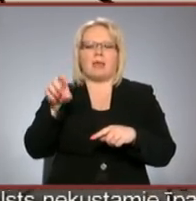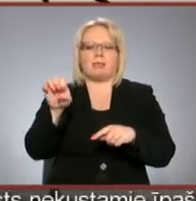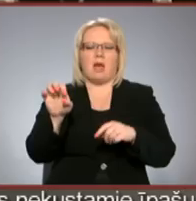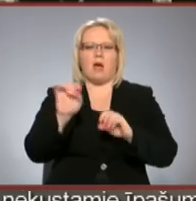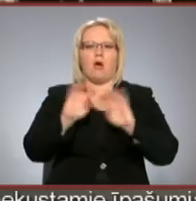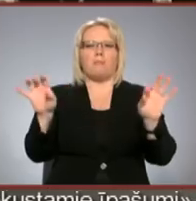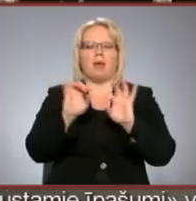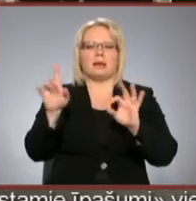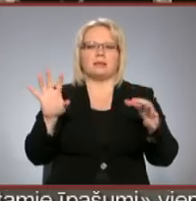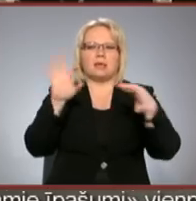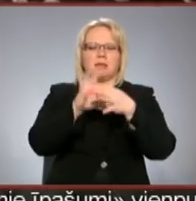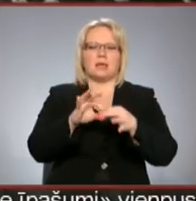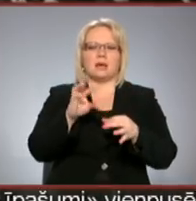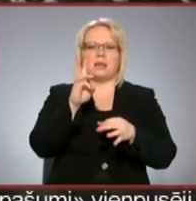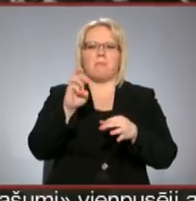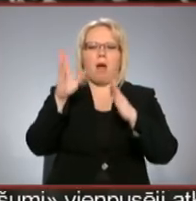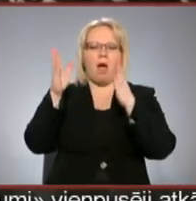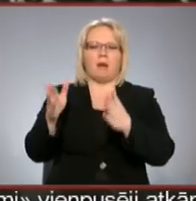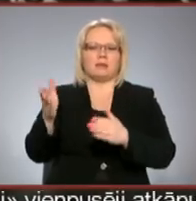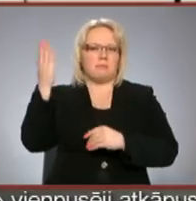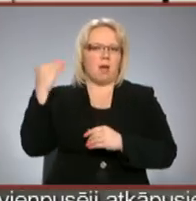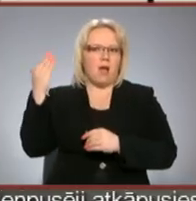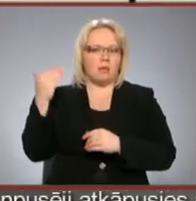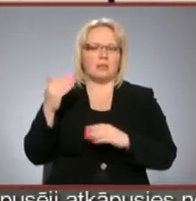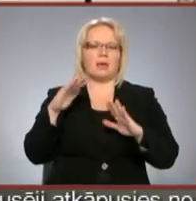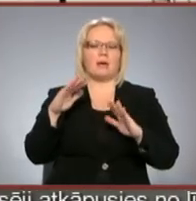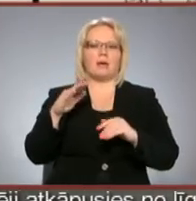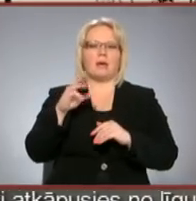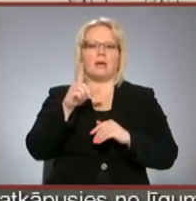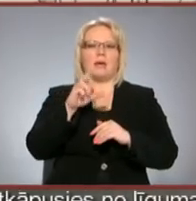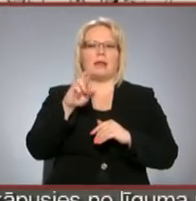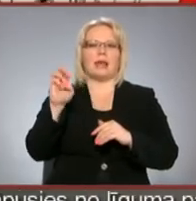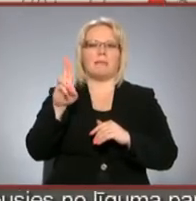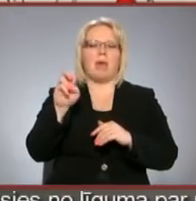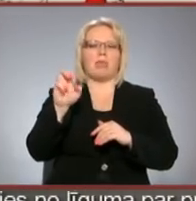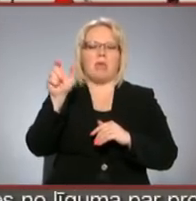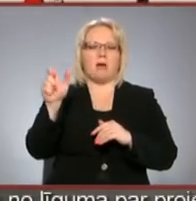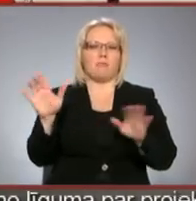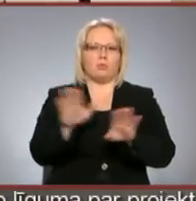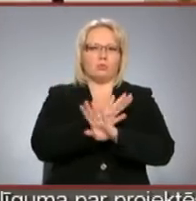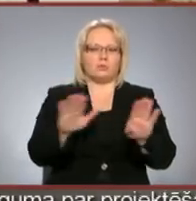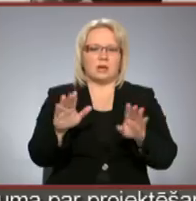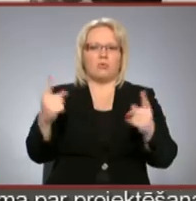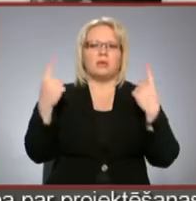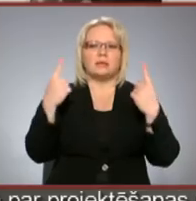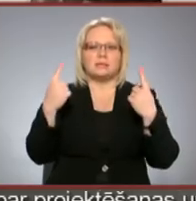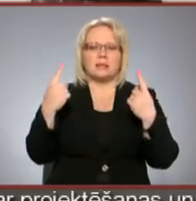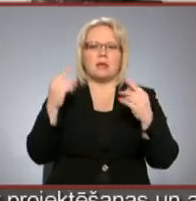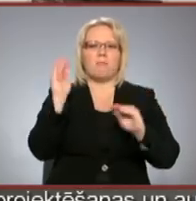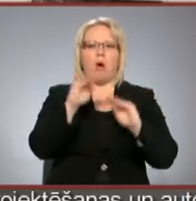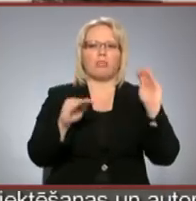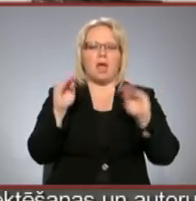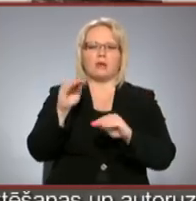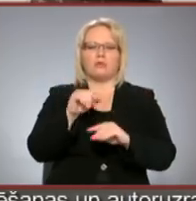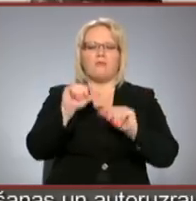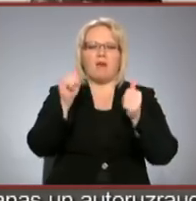sasaistās māršķimels pagātni un saknēm. Jākaba Nīmeņa mūzika un vienkārši izcilas požā montāža, ko veidojas